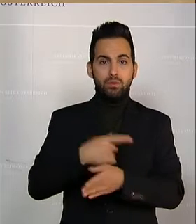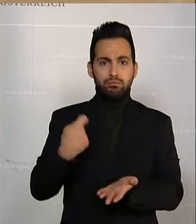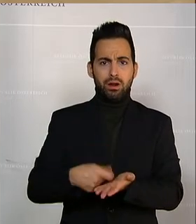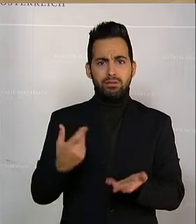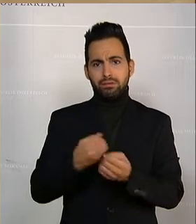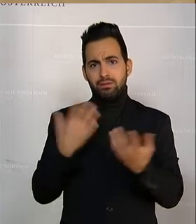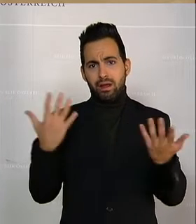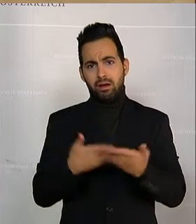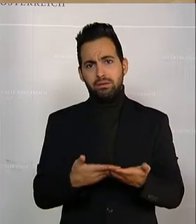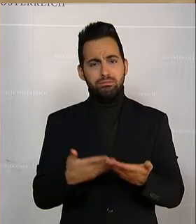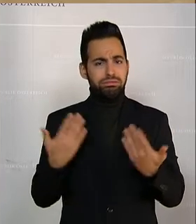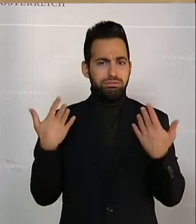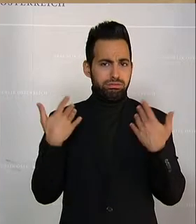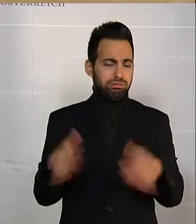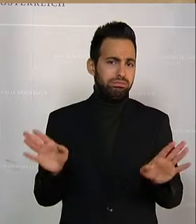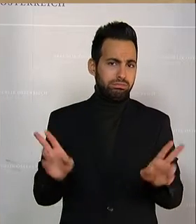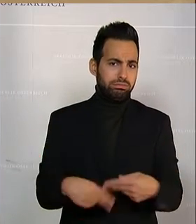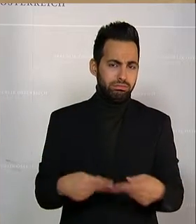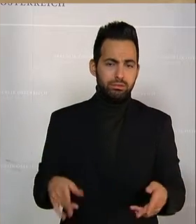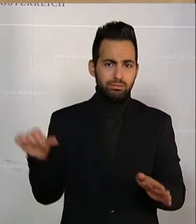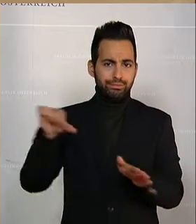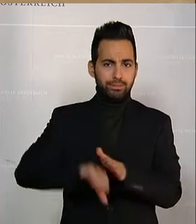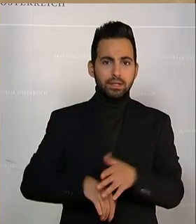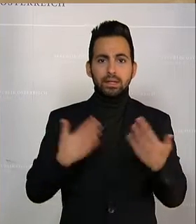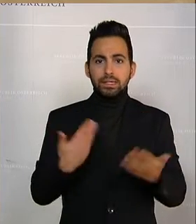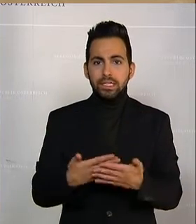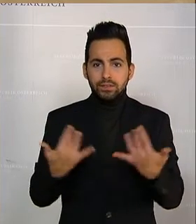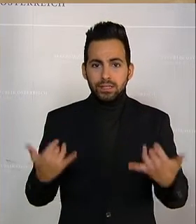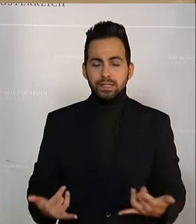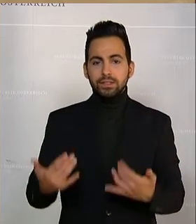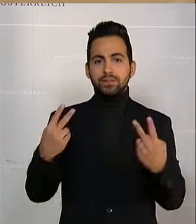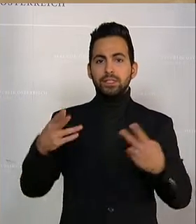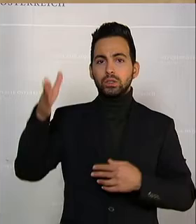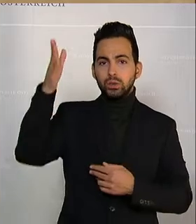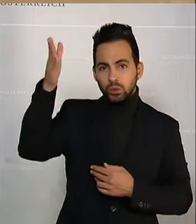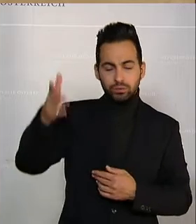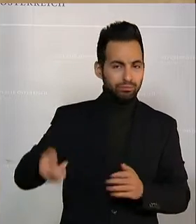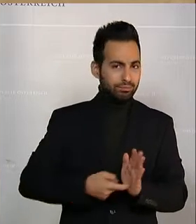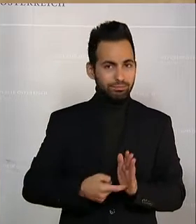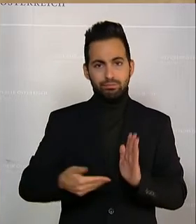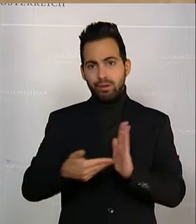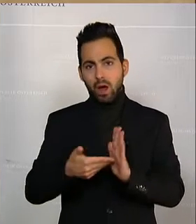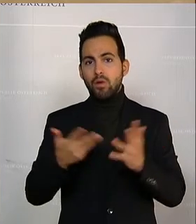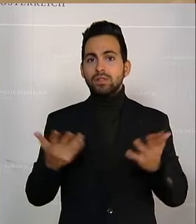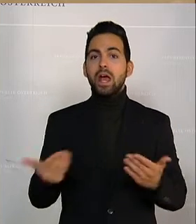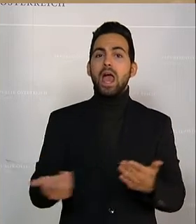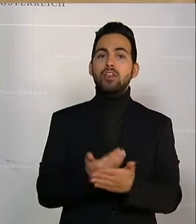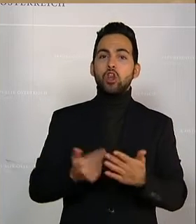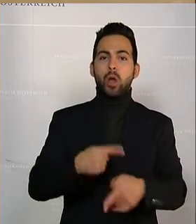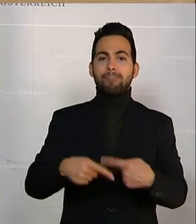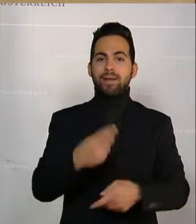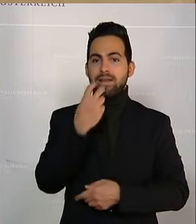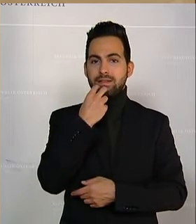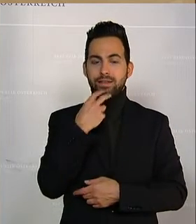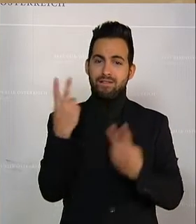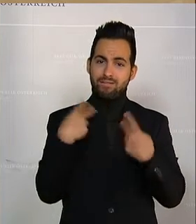waren natürlich total im Keller. Und daher ist es, glaube ich, auch für die Zukunft undinkbar, dass es die erneuerbare Energie